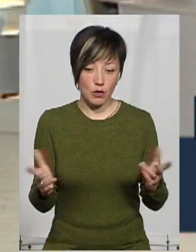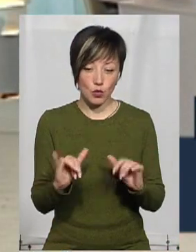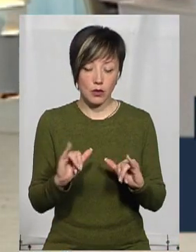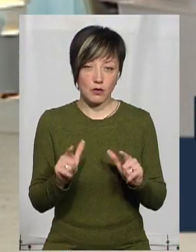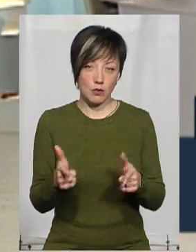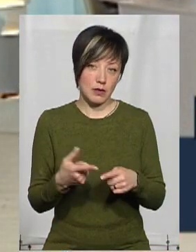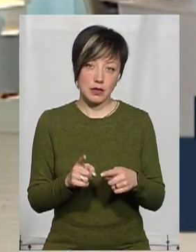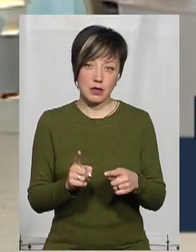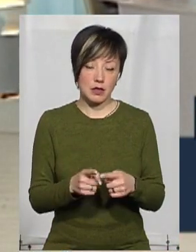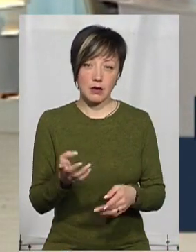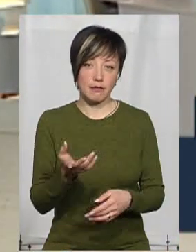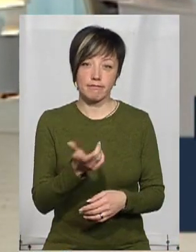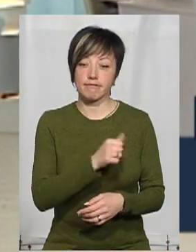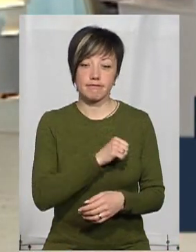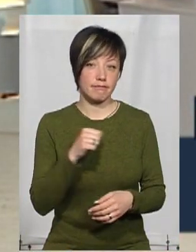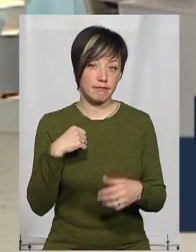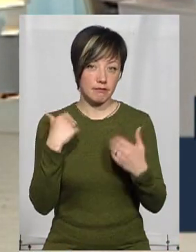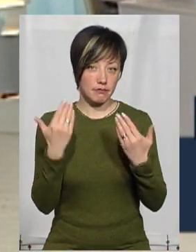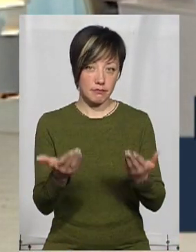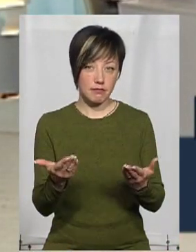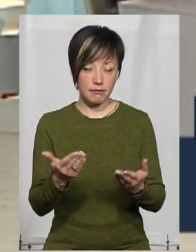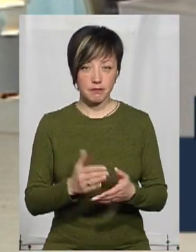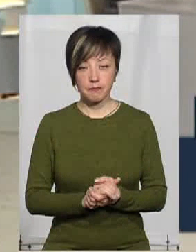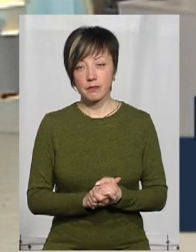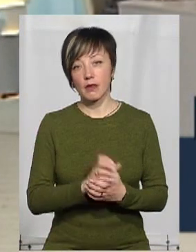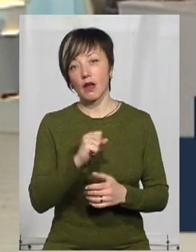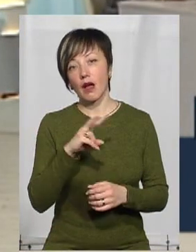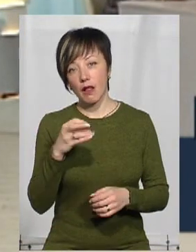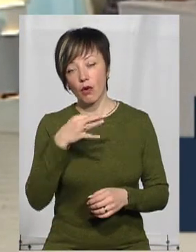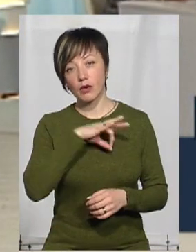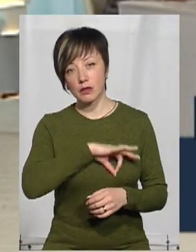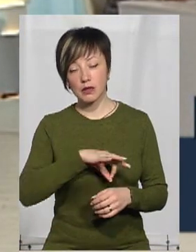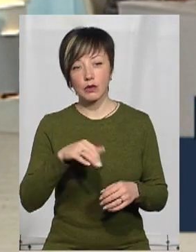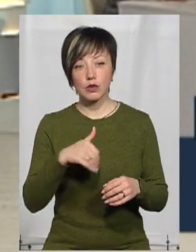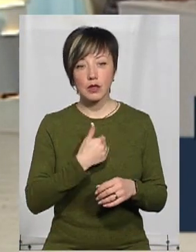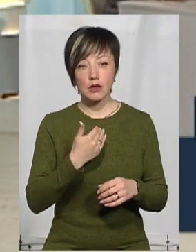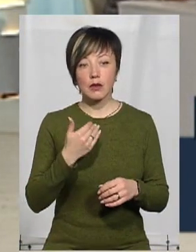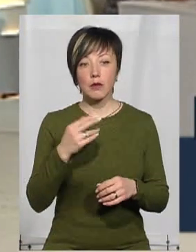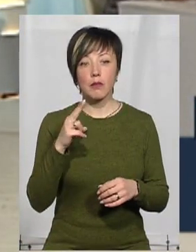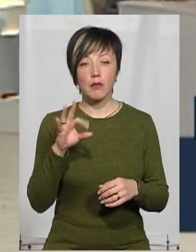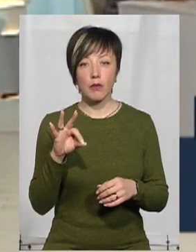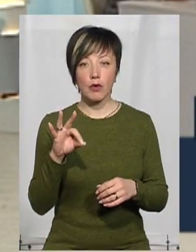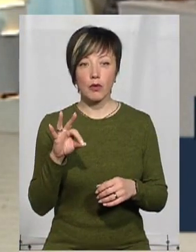вступати. Це все діло добровільне. Але користатися цим. Я, до речі, хотів